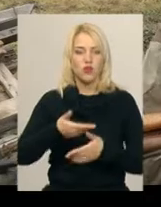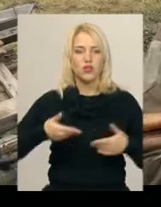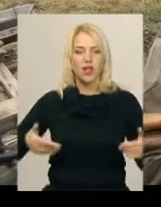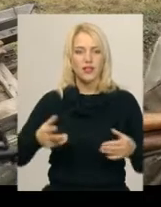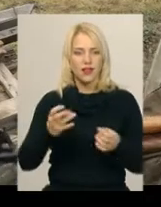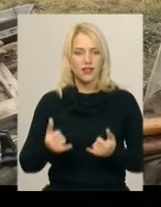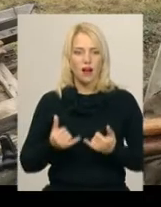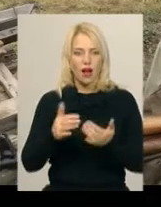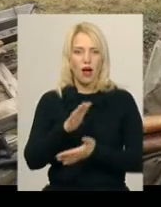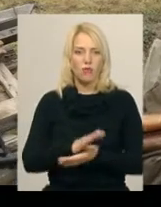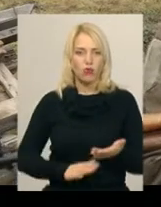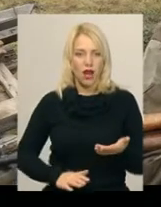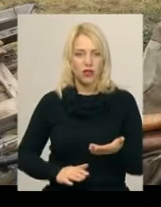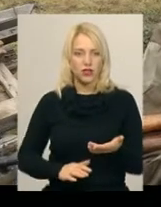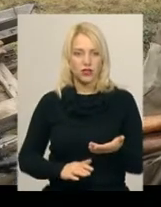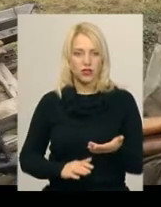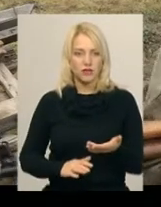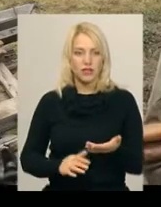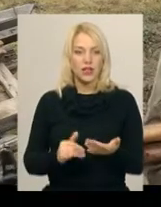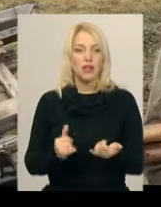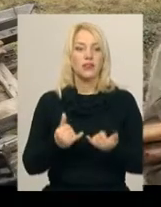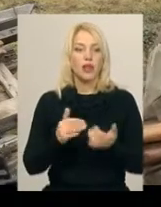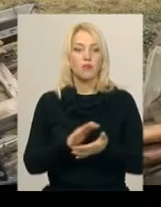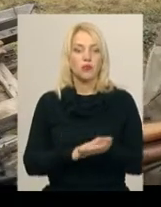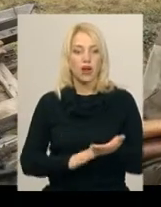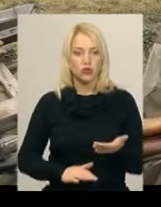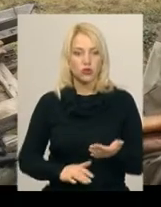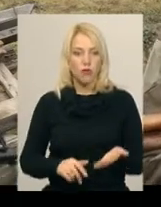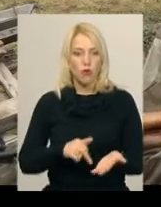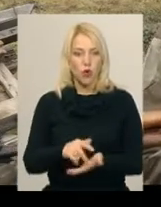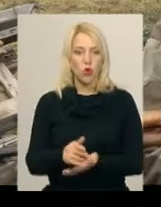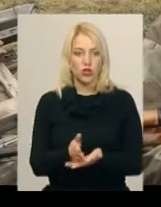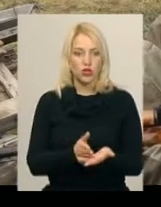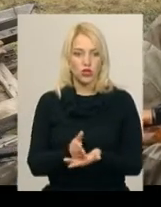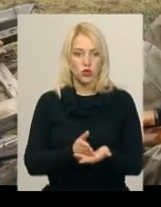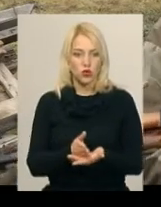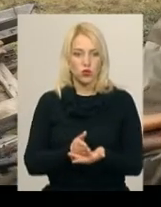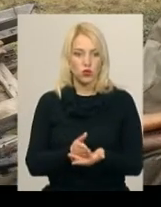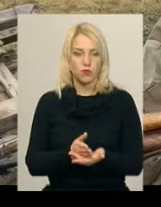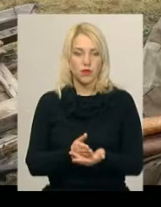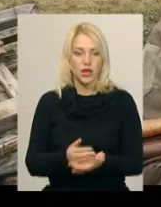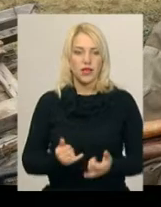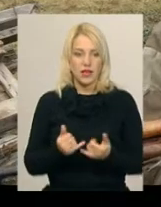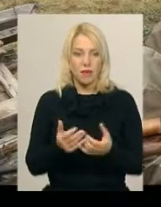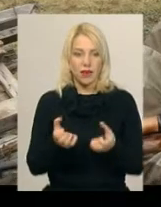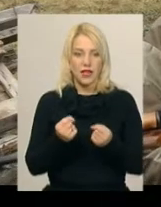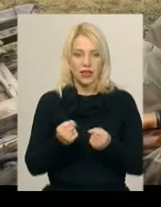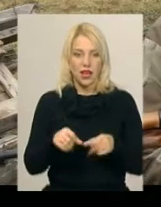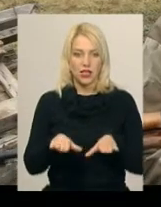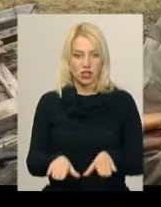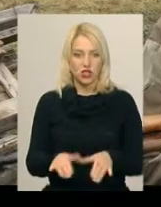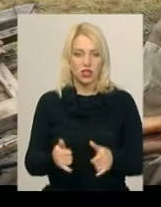для подальшого проходження служби в підроздіях охорони кордону, для прийняття рішень,